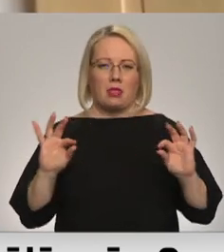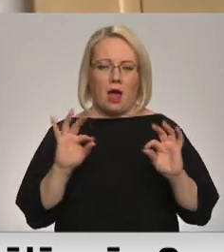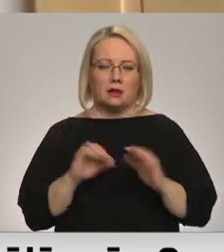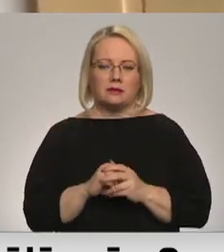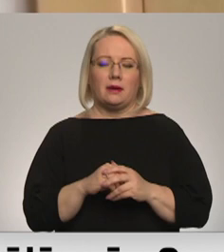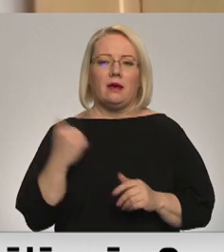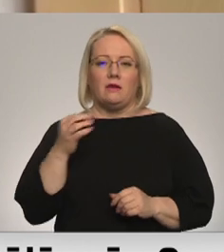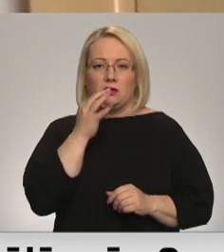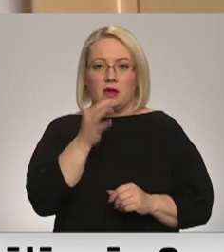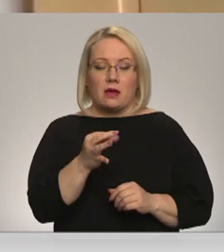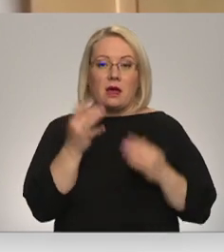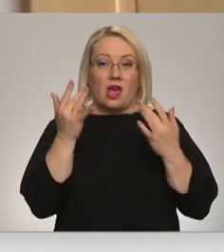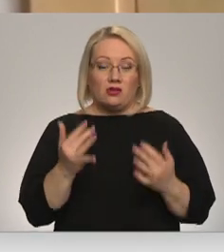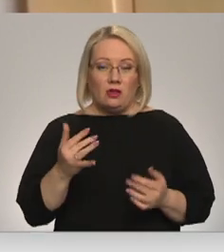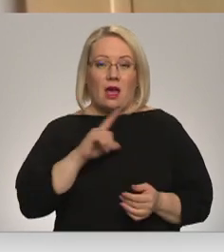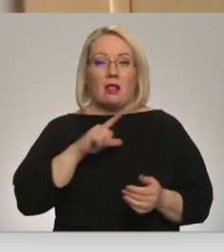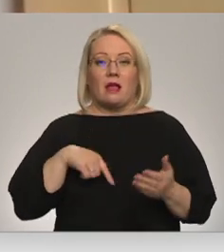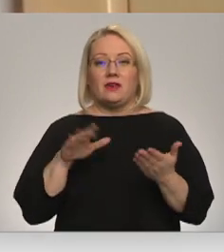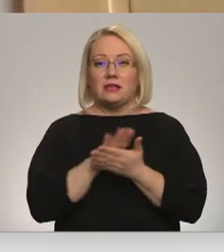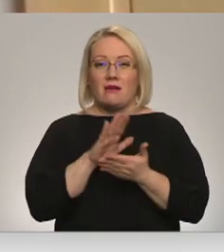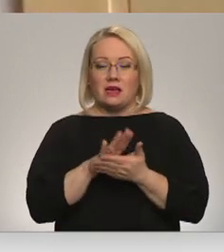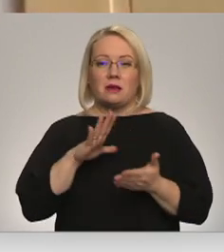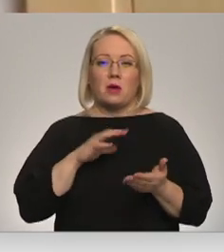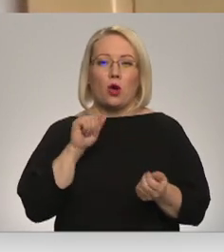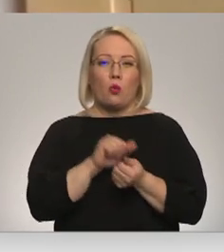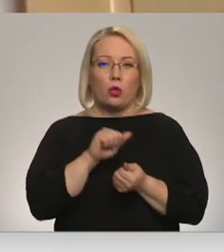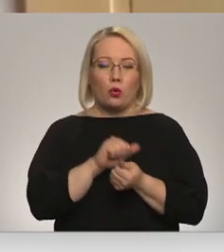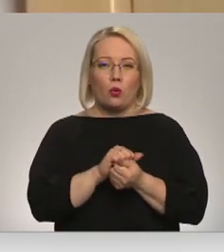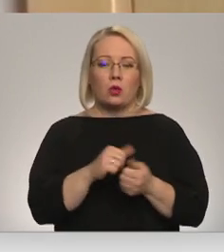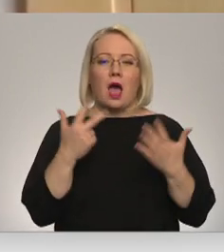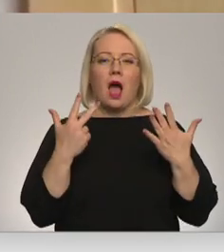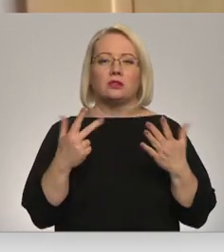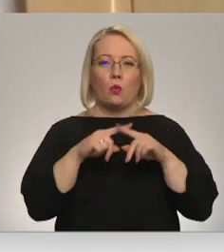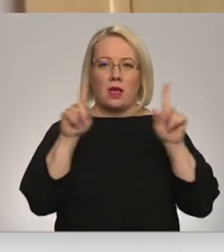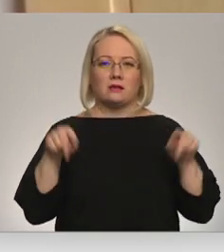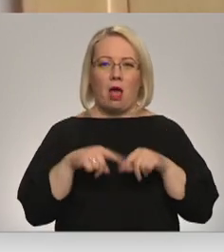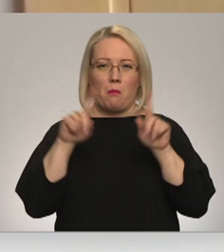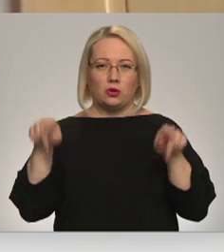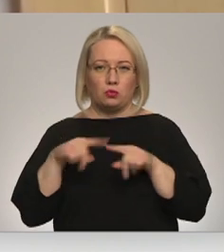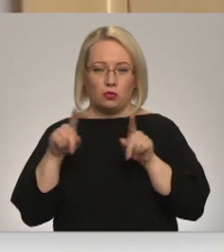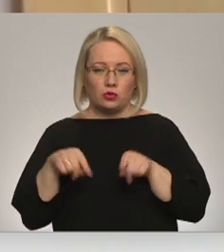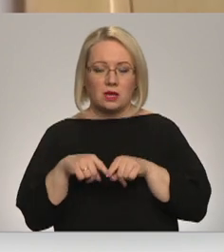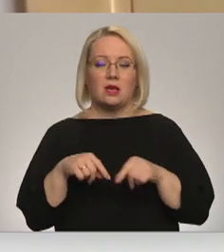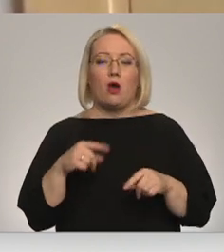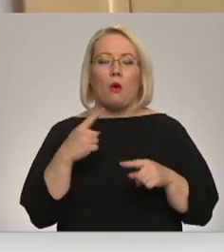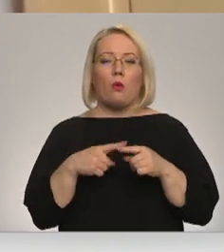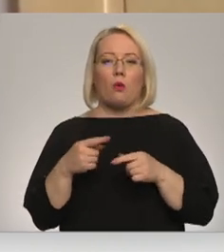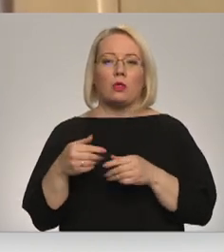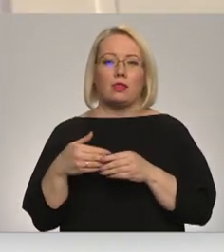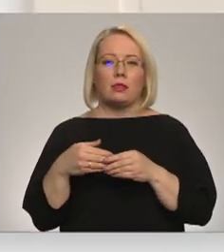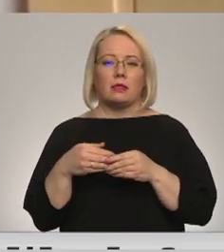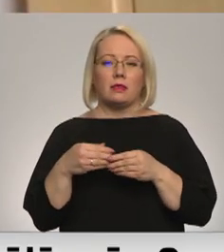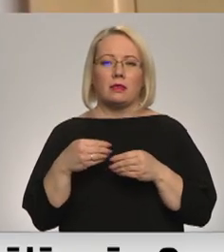Rezultātā Latvijas avijas tika nodrukāta astoņu lapaspušu apmērā apjomā un piegādāta